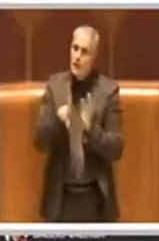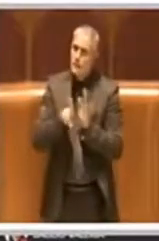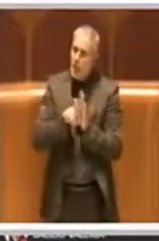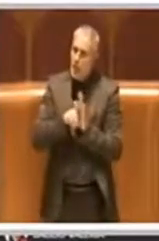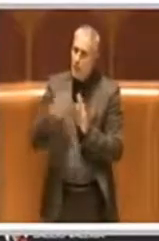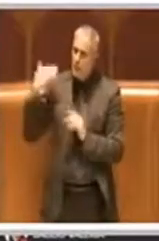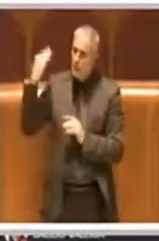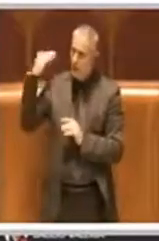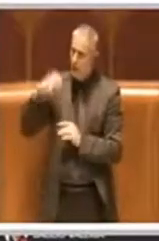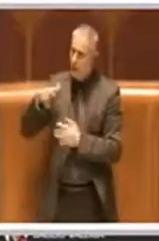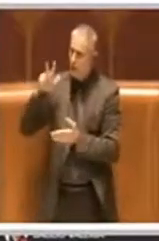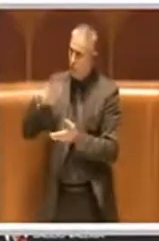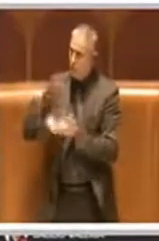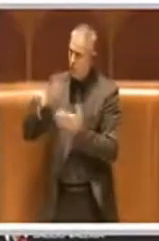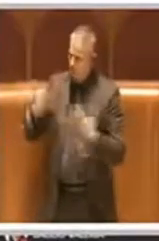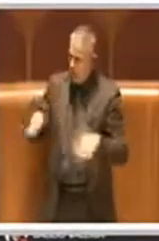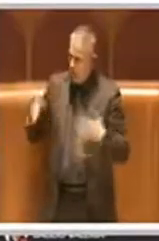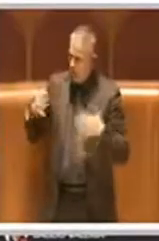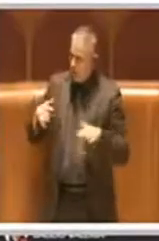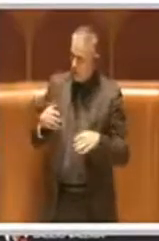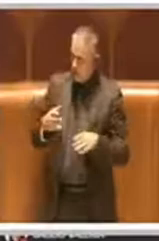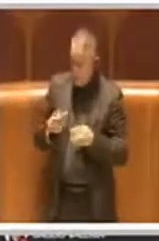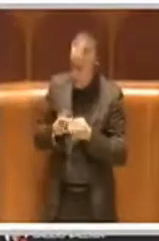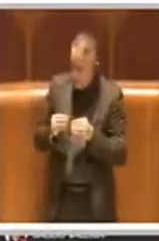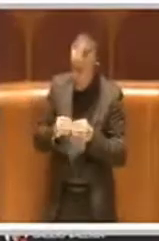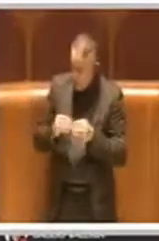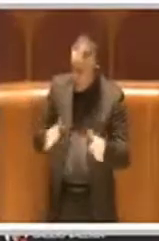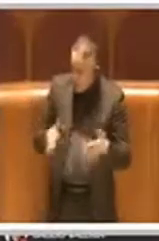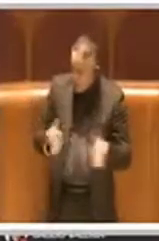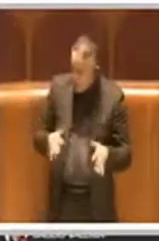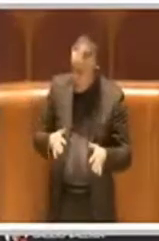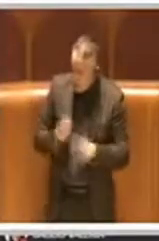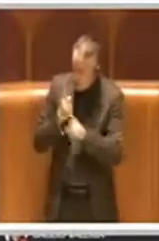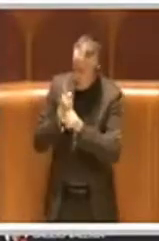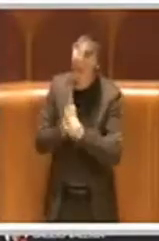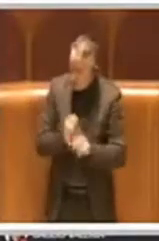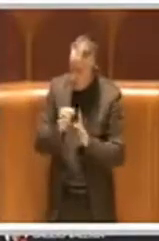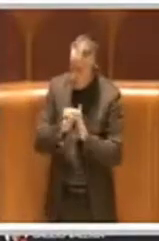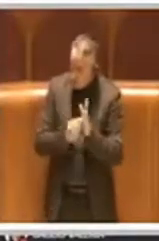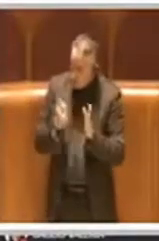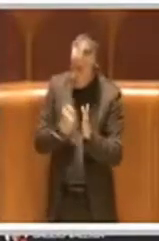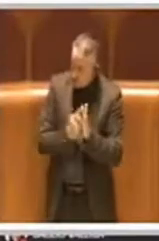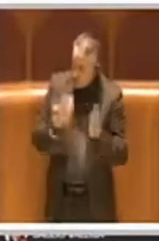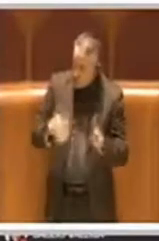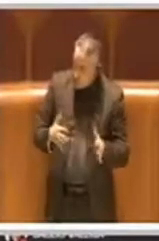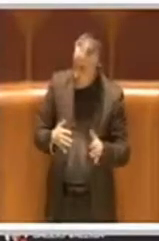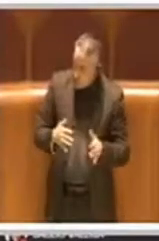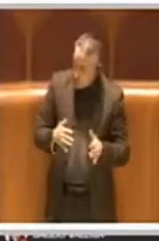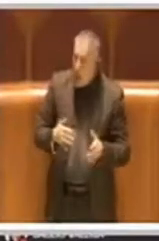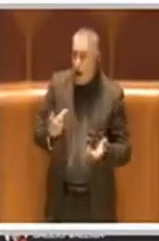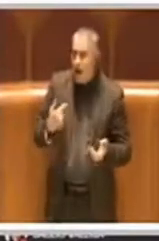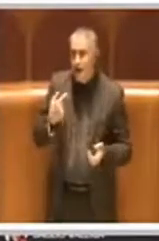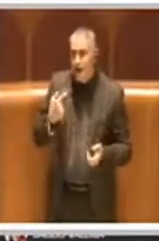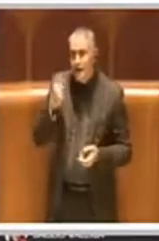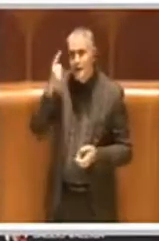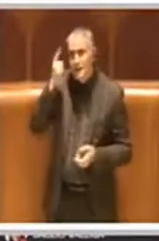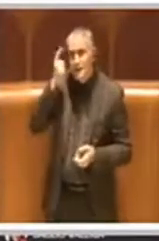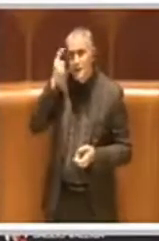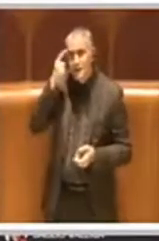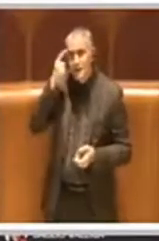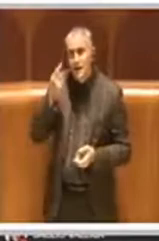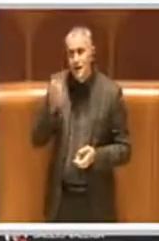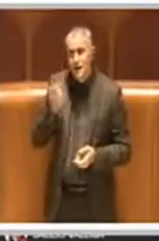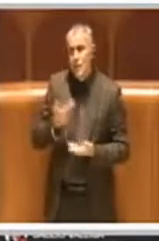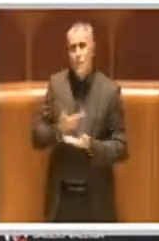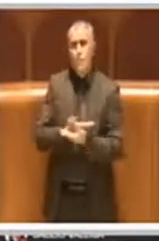delibera votata, fatta votare in Assemblea Capitolina e sarebbe interessante, lo chiedo quindi